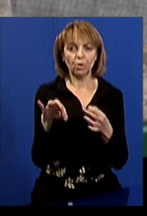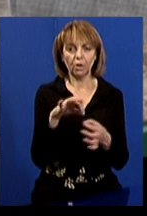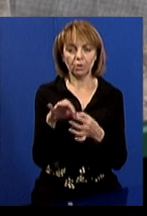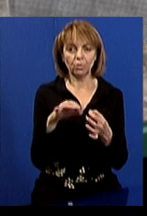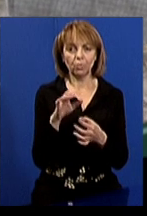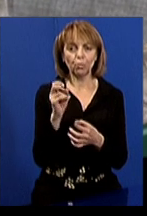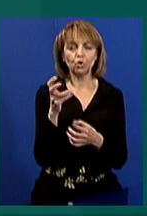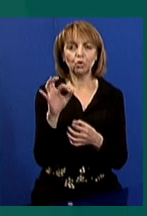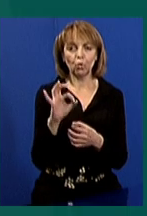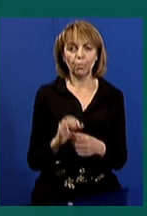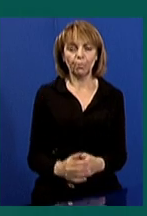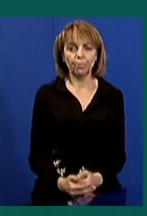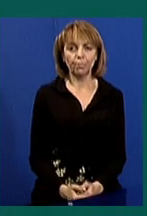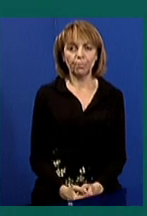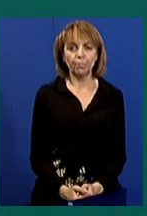Прощенко.